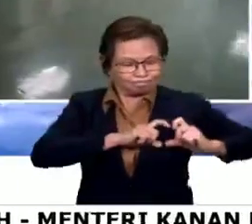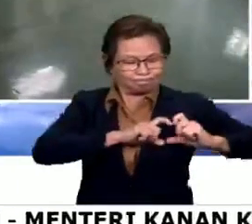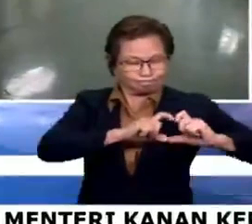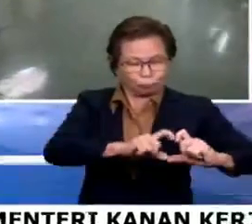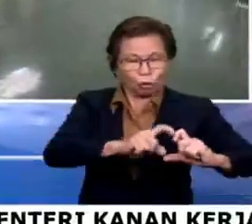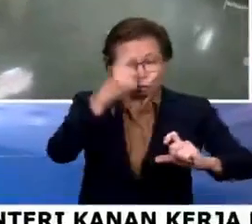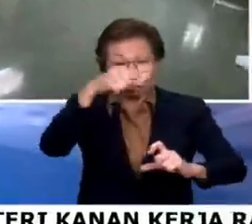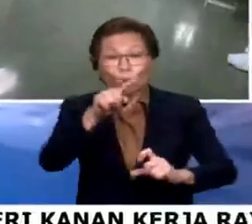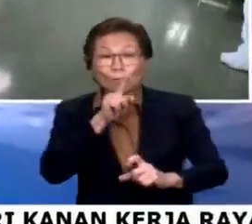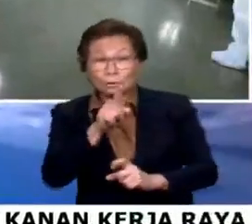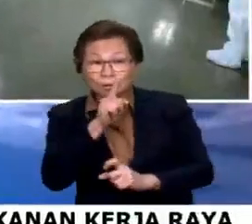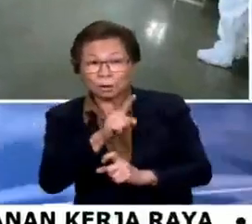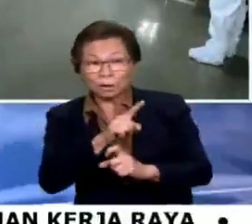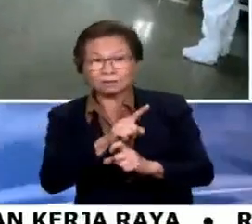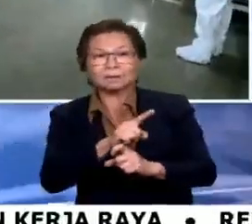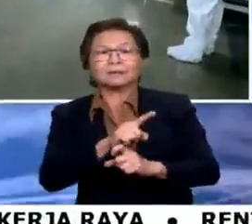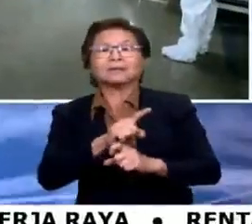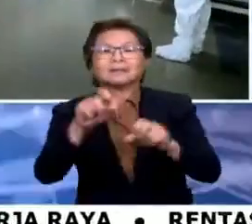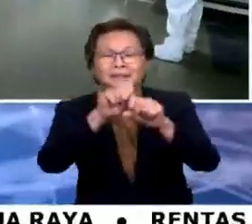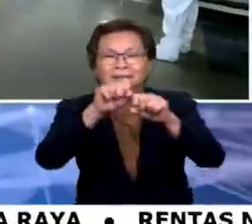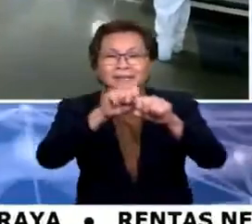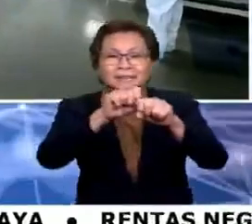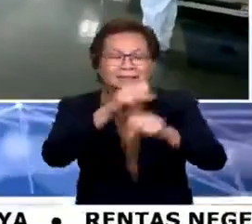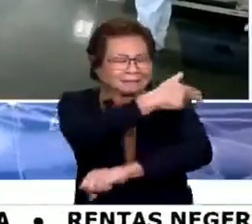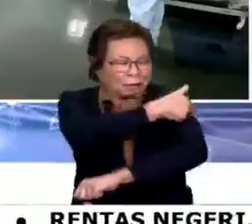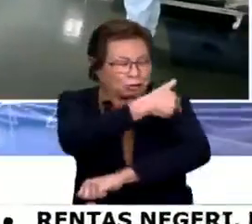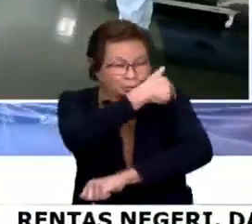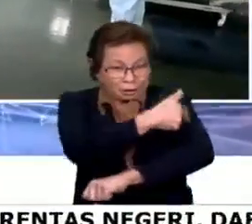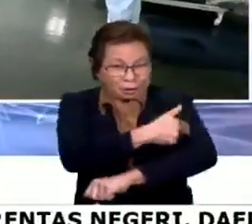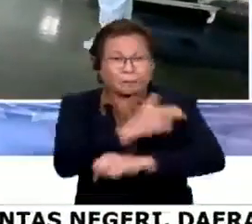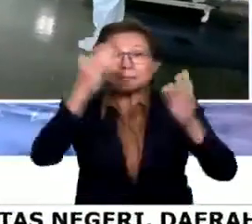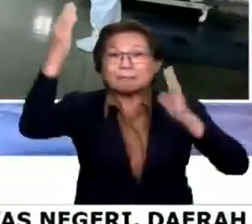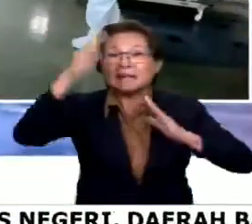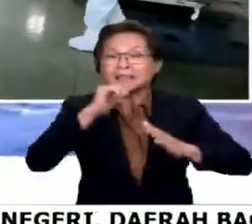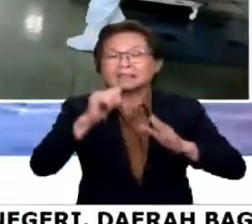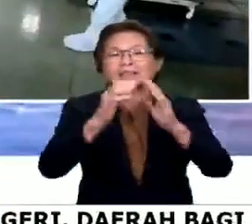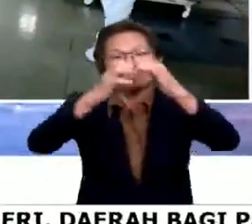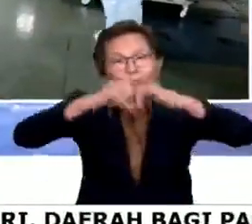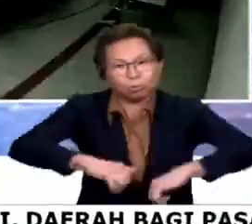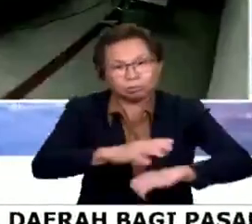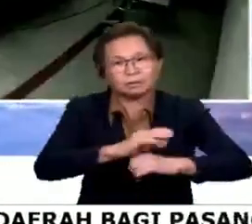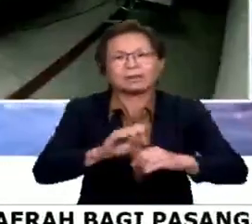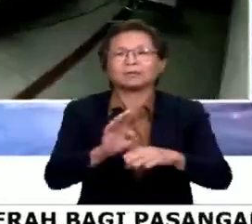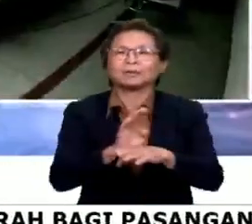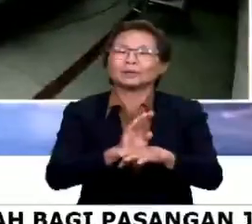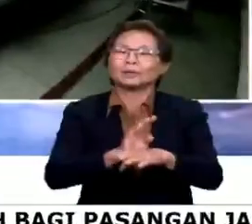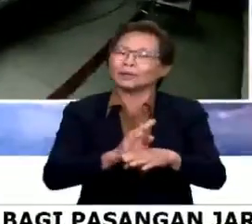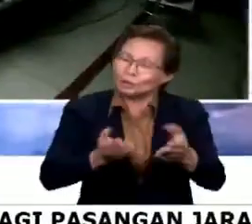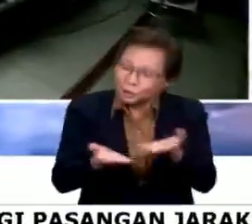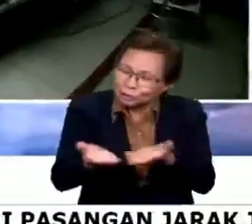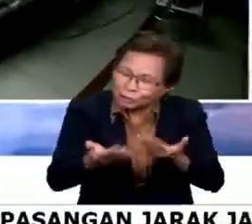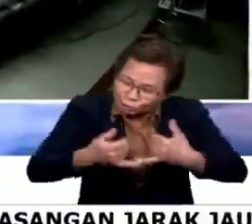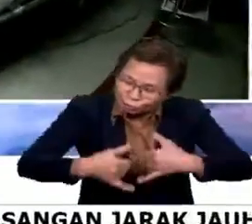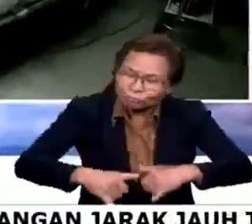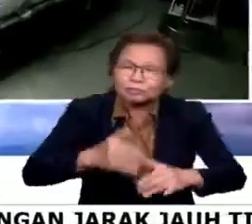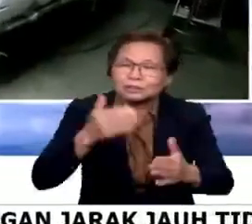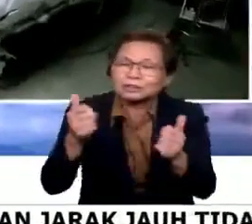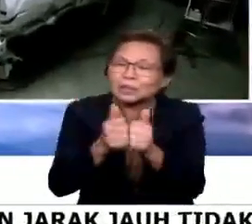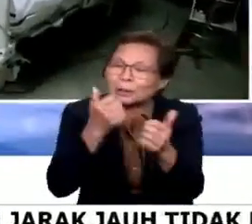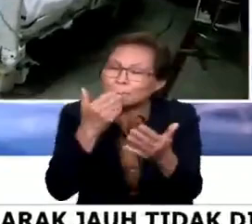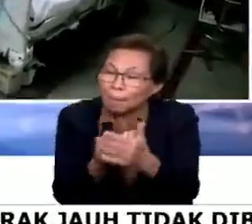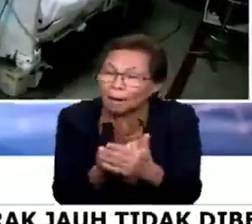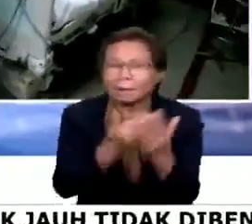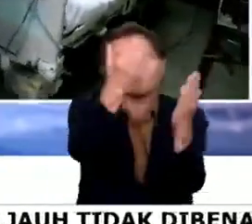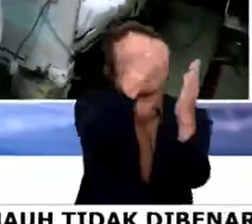kesehatan tidak akan runtuh dan beroperasi dengan berkesan. Maka, langkah